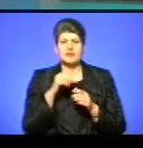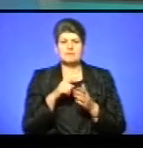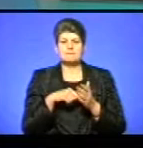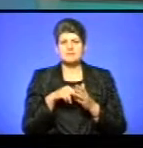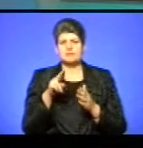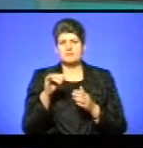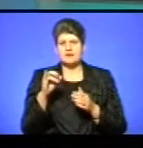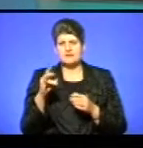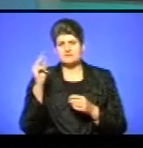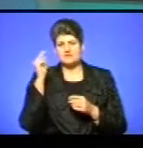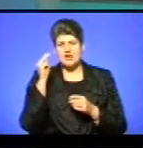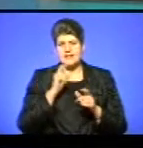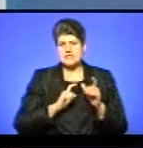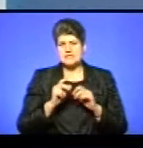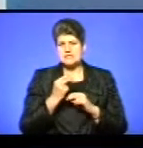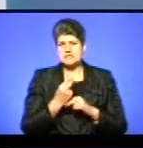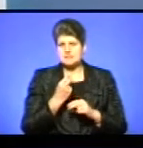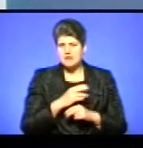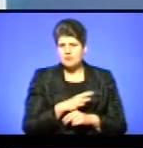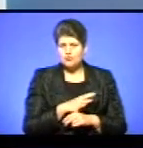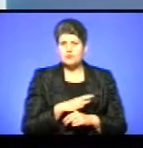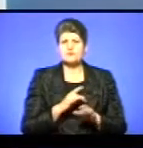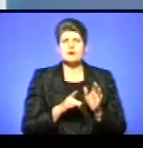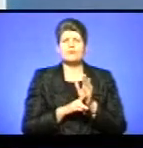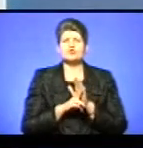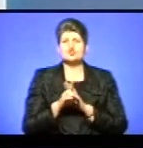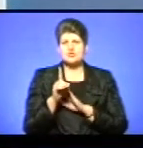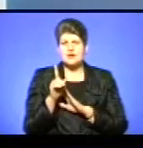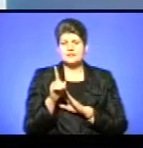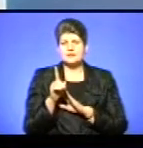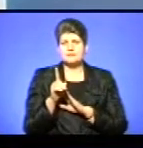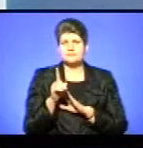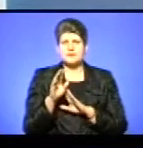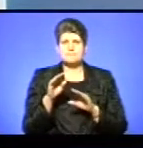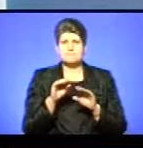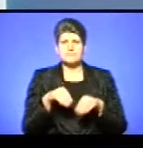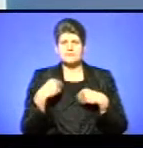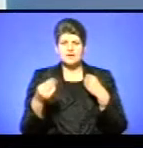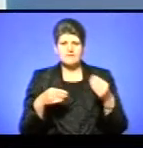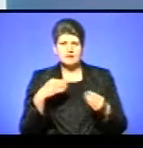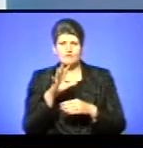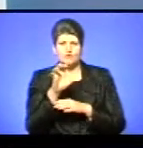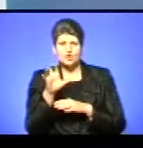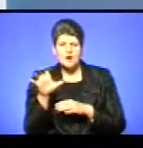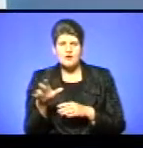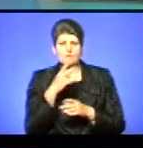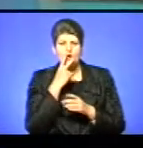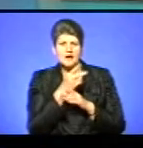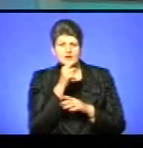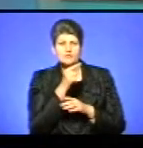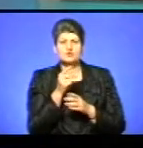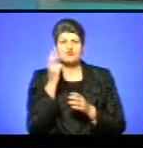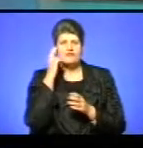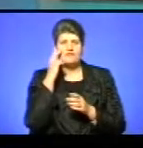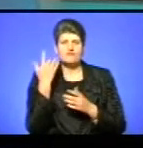тоді був навчальний семінар, і ми вже почали передавати одне одному фотографію, показувати, що в Києві вже перша